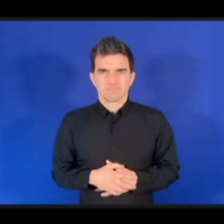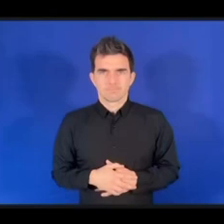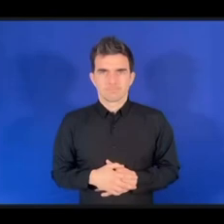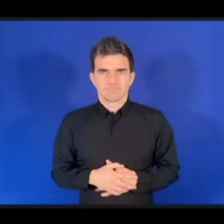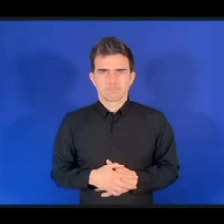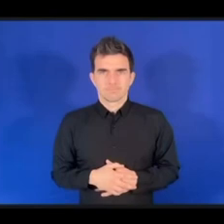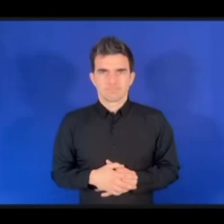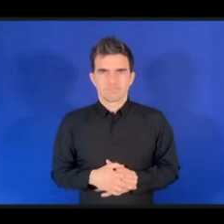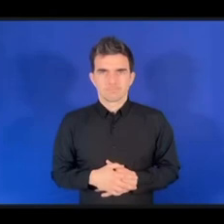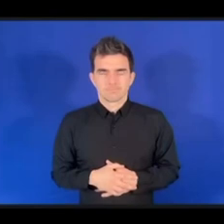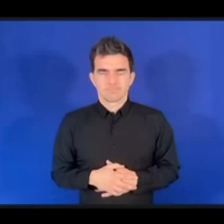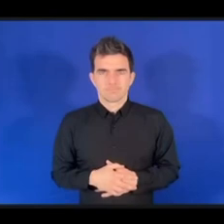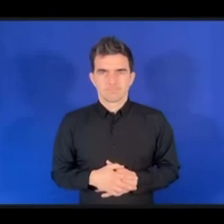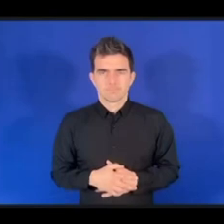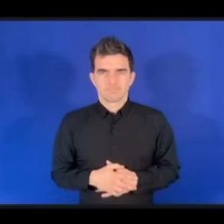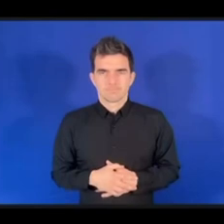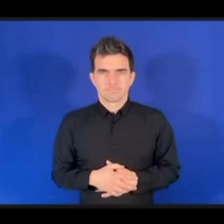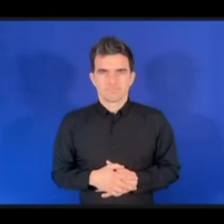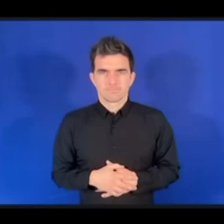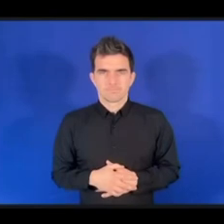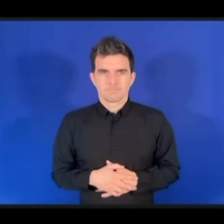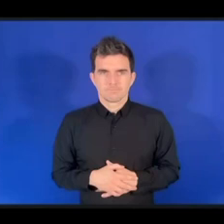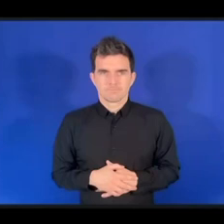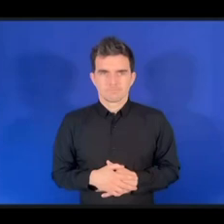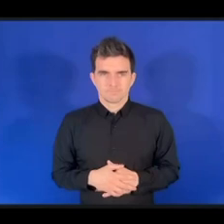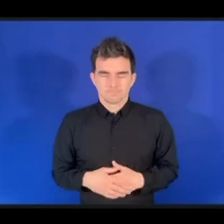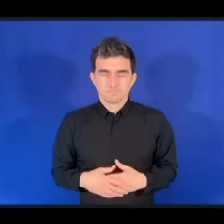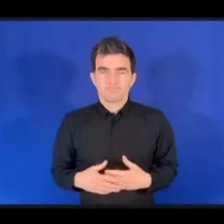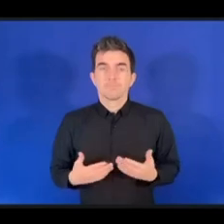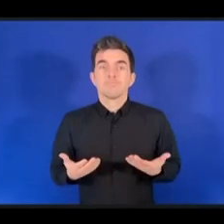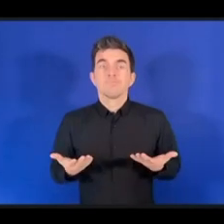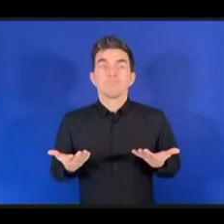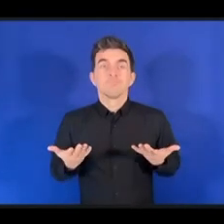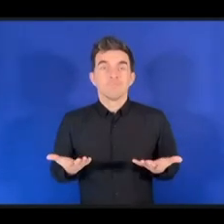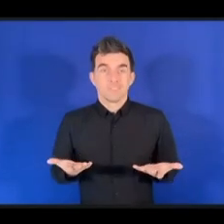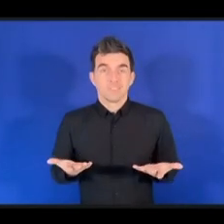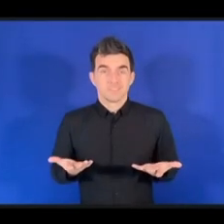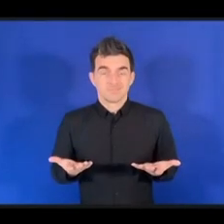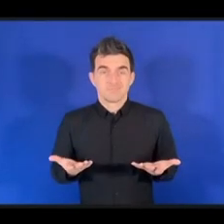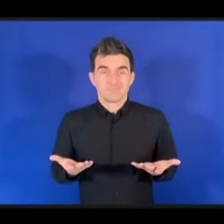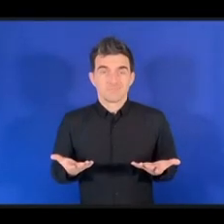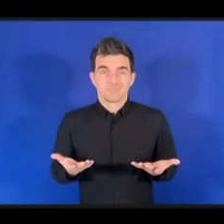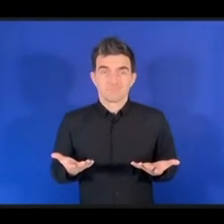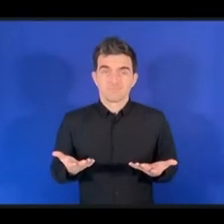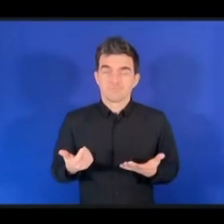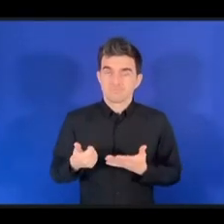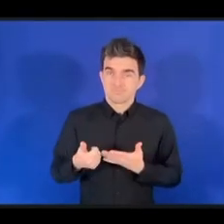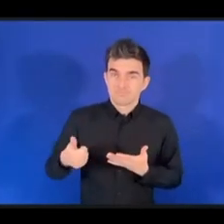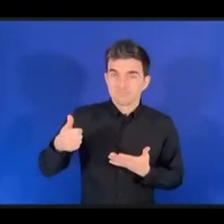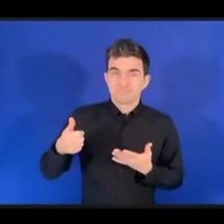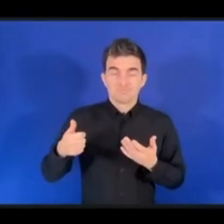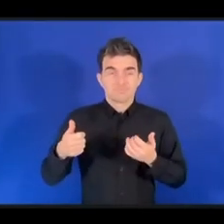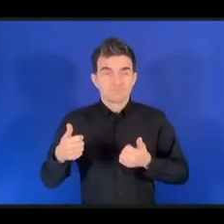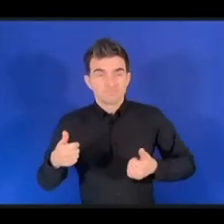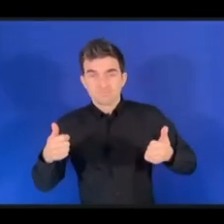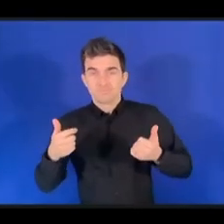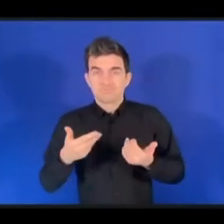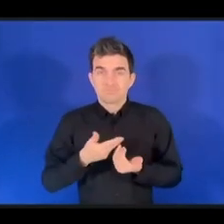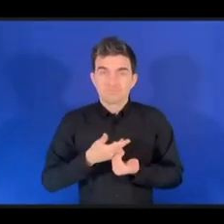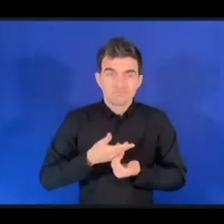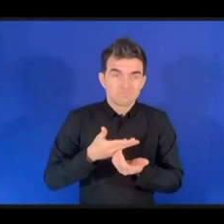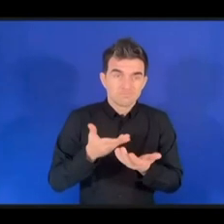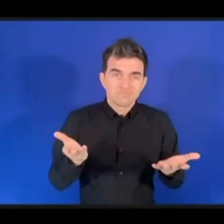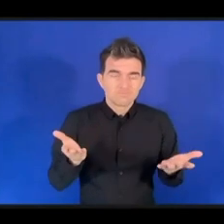Уважаемые гости, дамы и господа, добрый вечер. Меня зовут Каичи